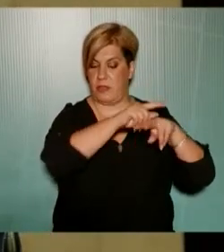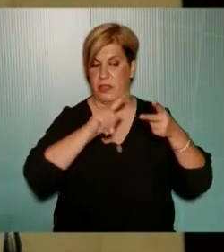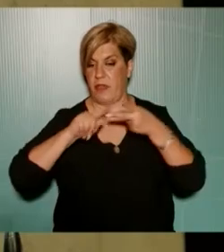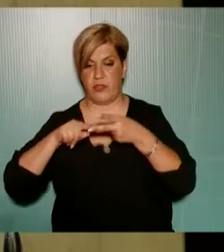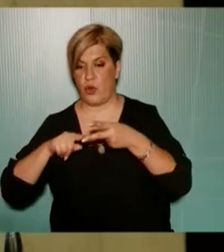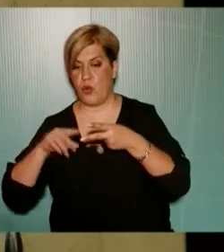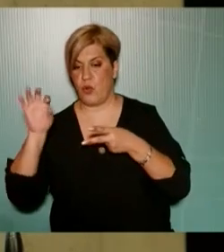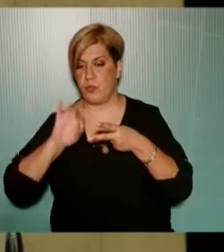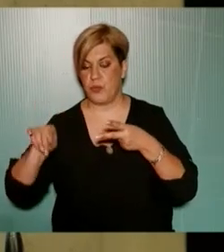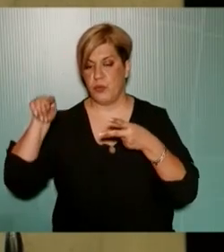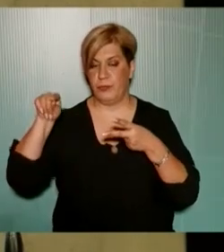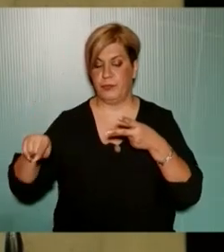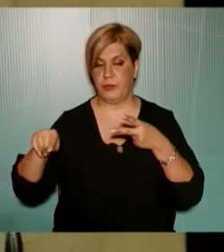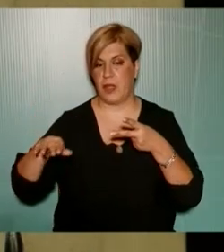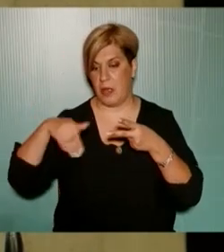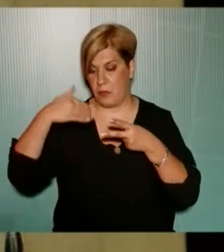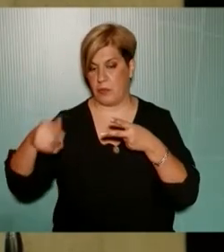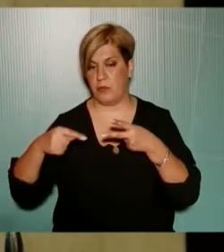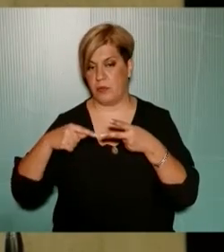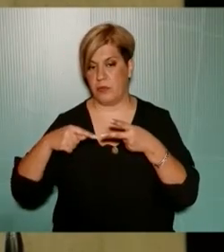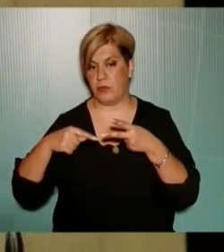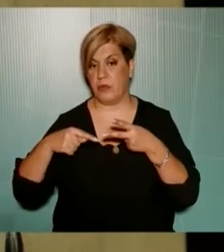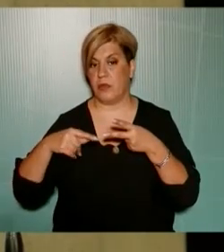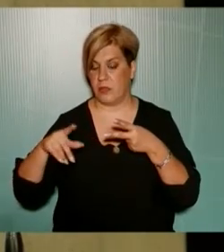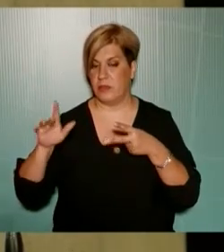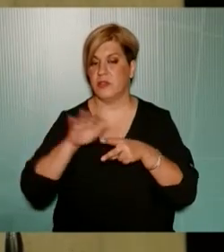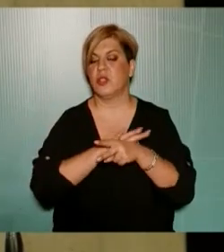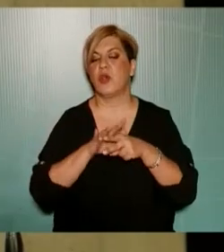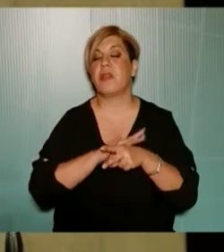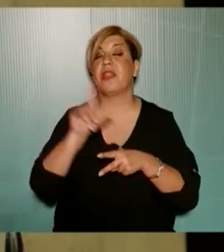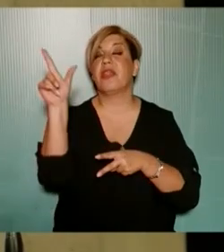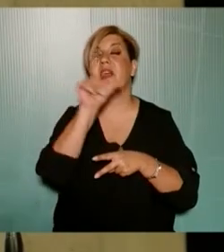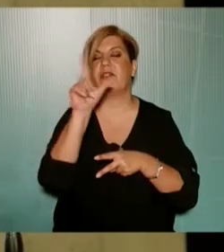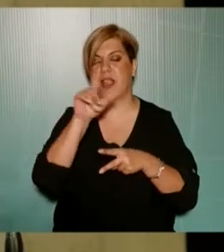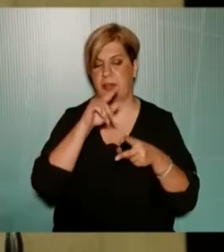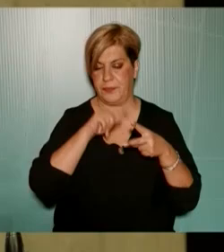δεύτερο, τη δευτέρα σας ζητώ συγγνώμη.